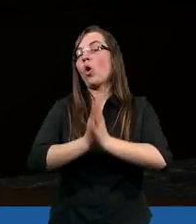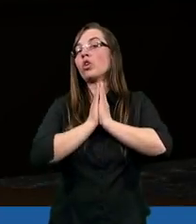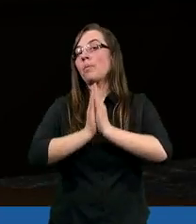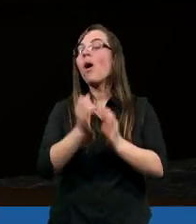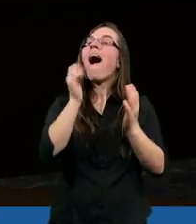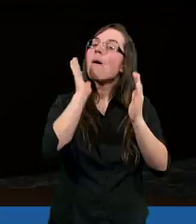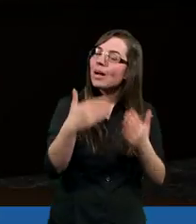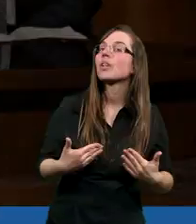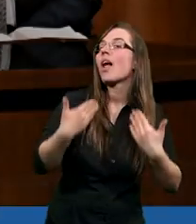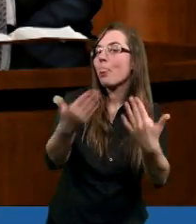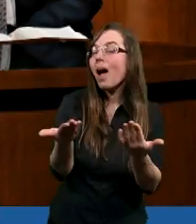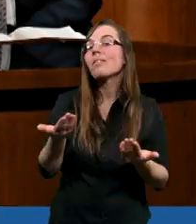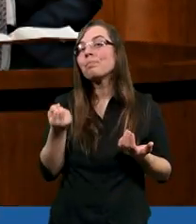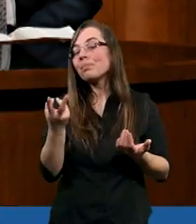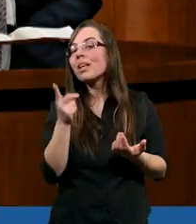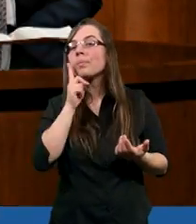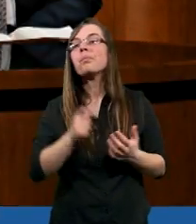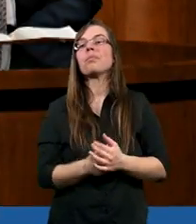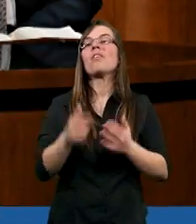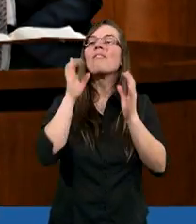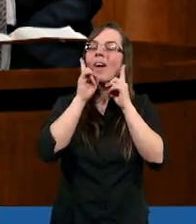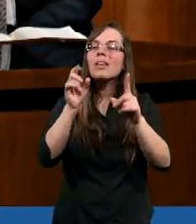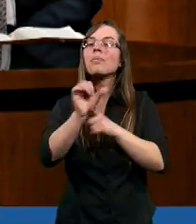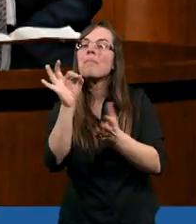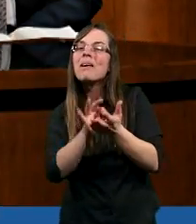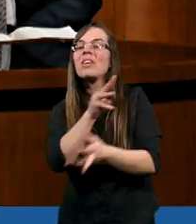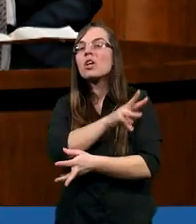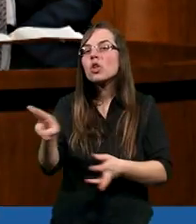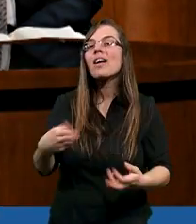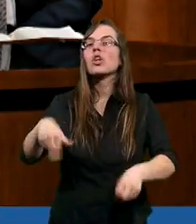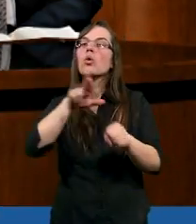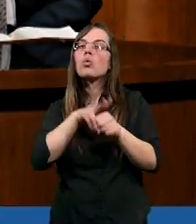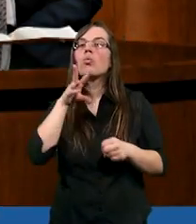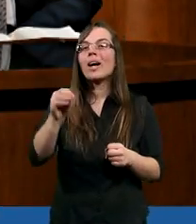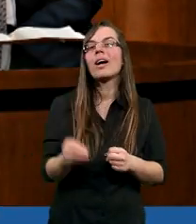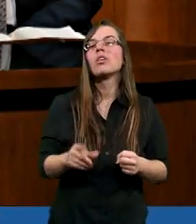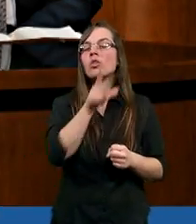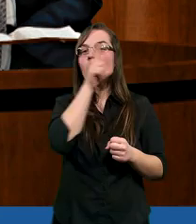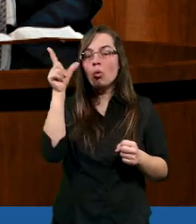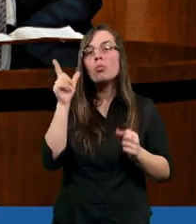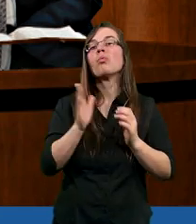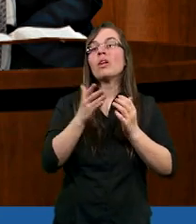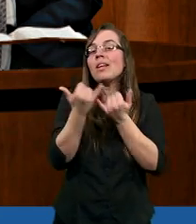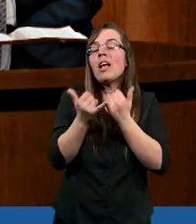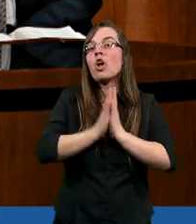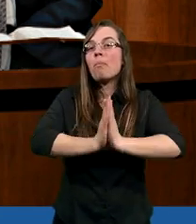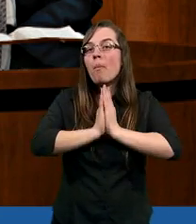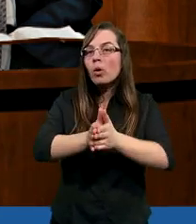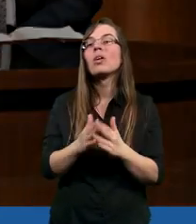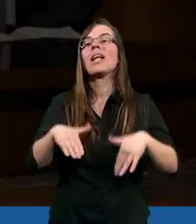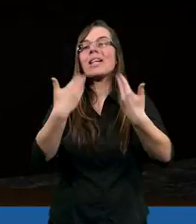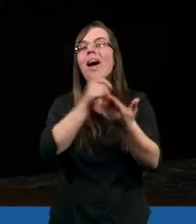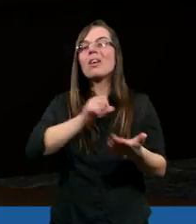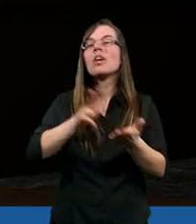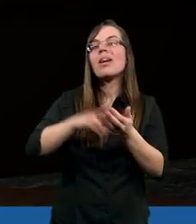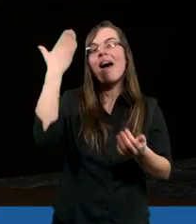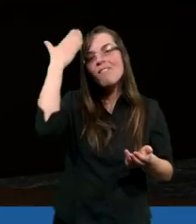Wam dane. Natomiast faktycznie są pewne rzeczy, które jeżeli poproszę, to zdaje się